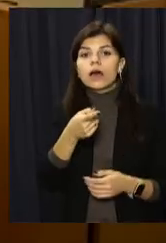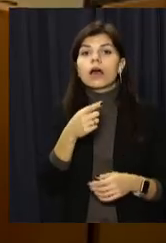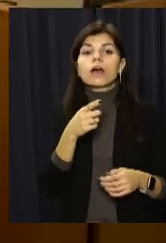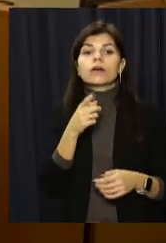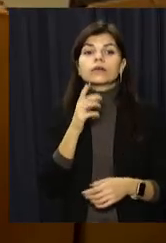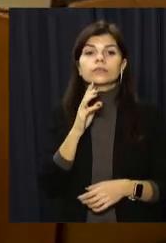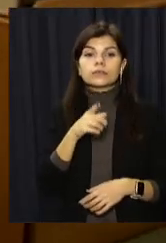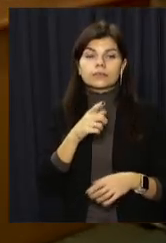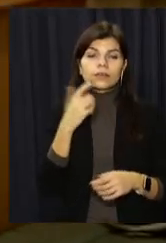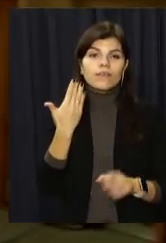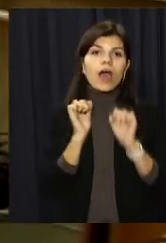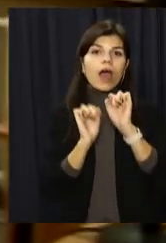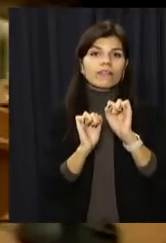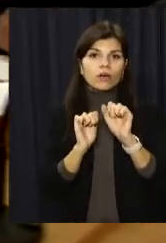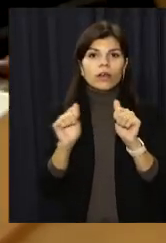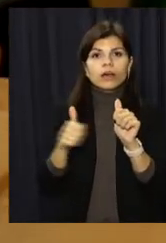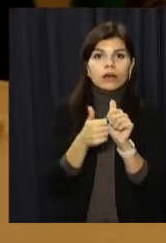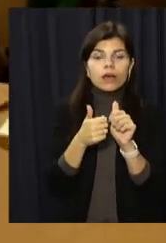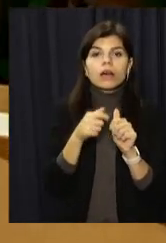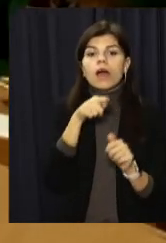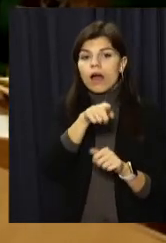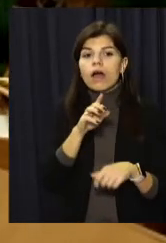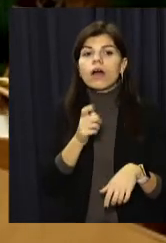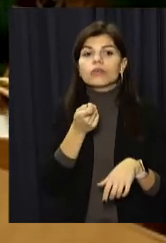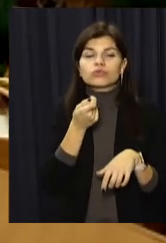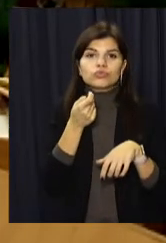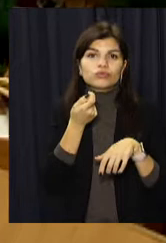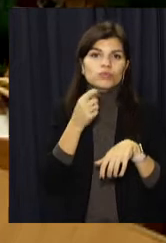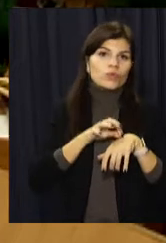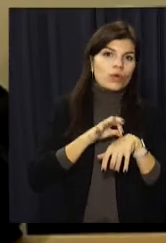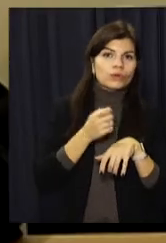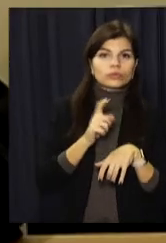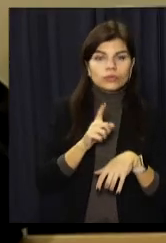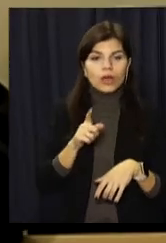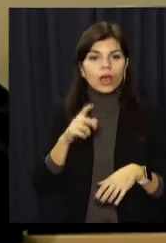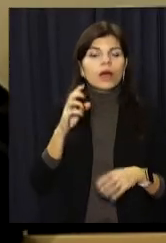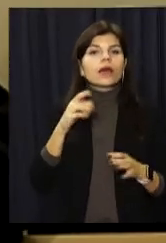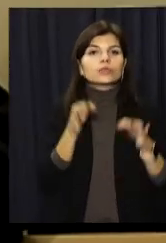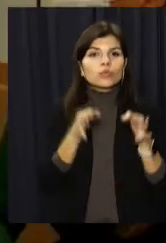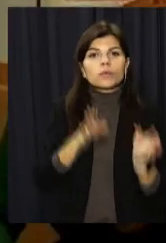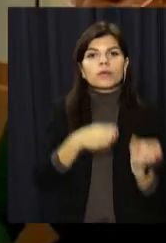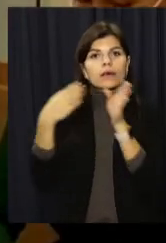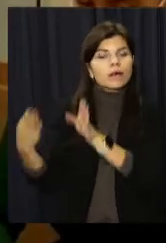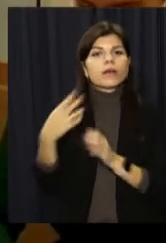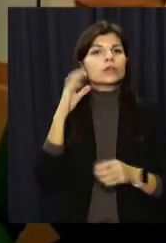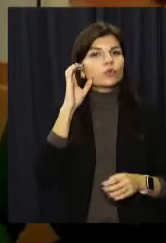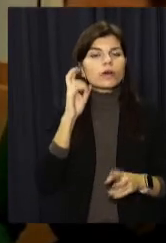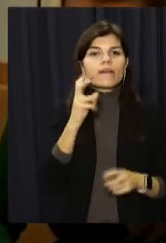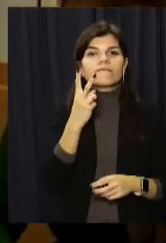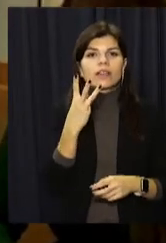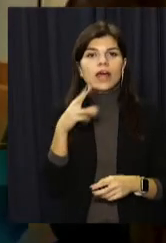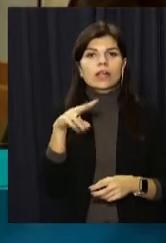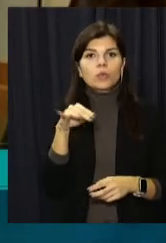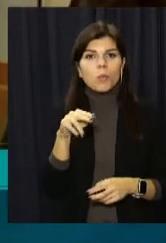адвокат на поліхаби засідання зробила закритим. Слухання перенесли на 23 листопада. Це стосується